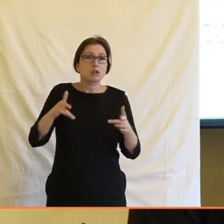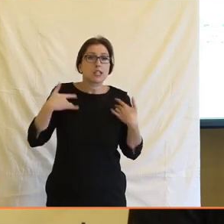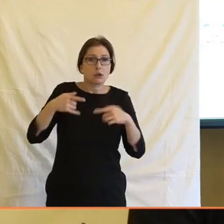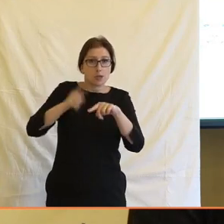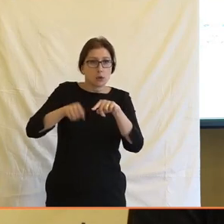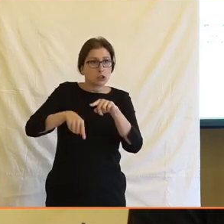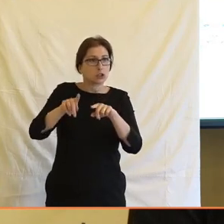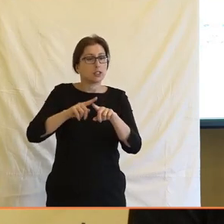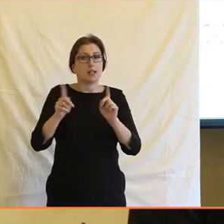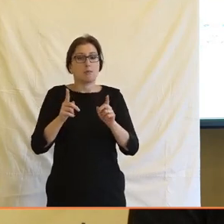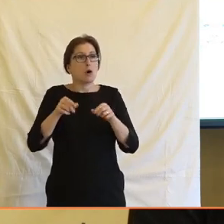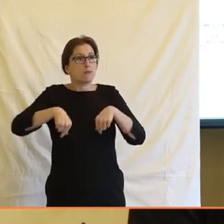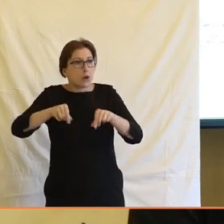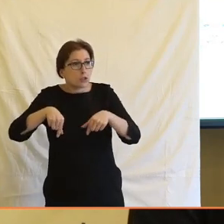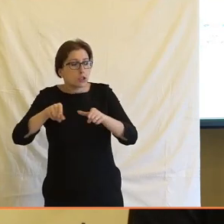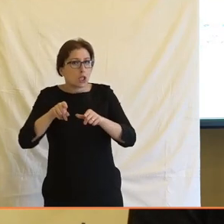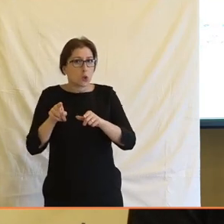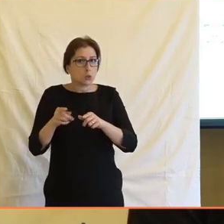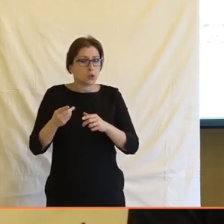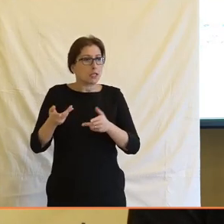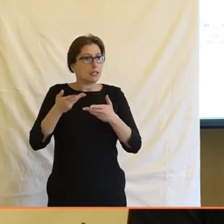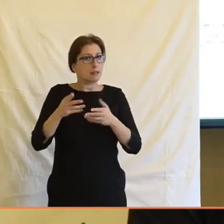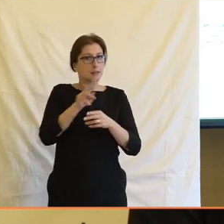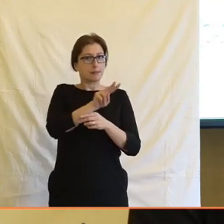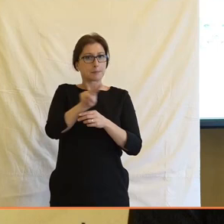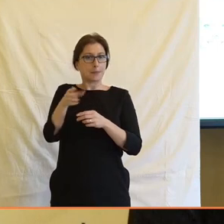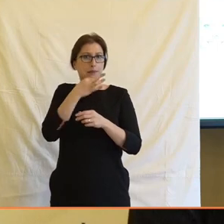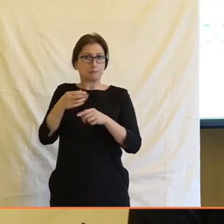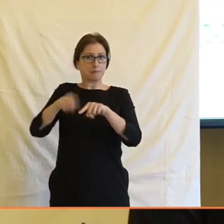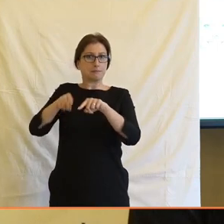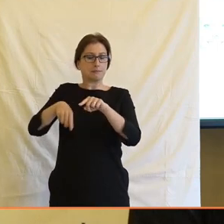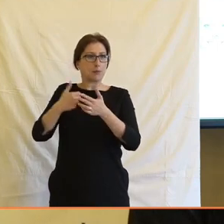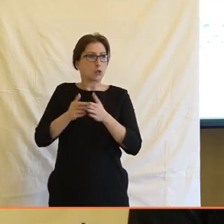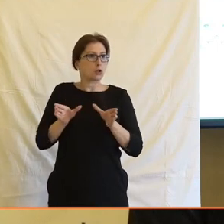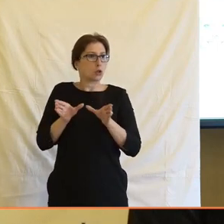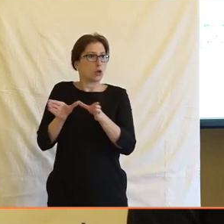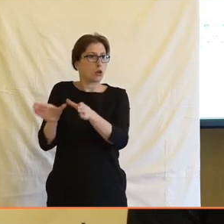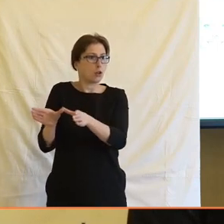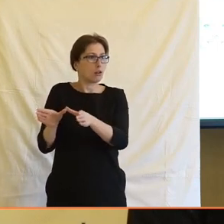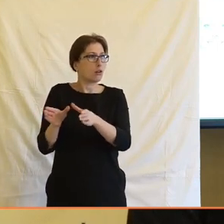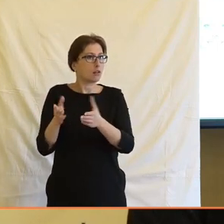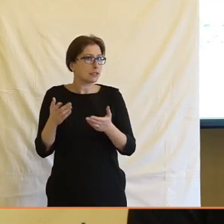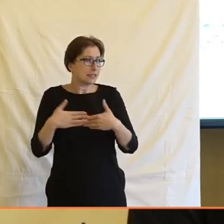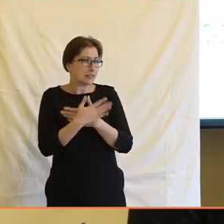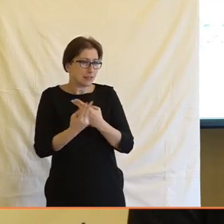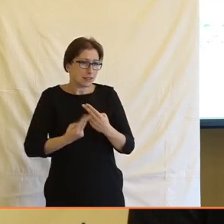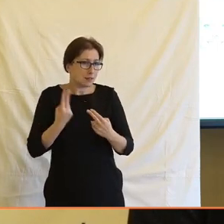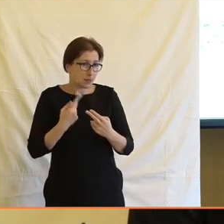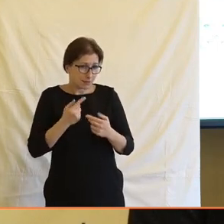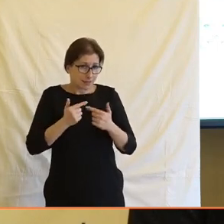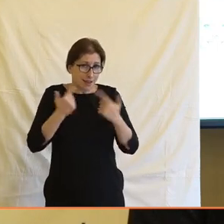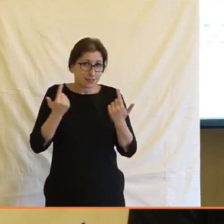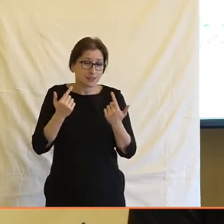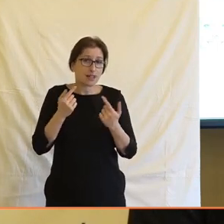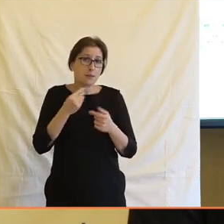postižený a někoho komit na blízku, tak mi to kazí snad estetické vnímání, nebo já nevím co, já umlouvám se za ty zkratky, ale snad jsem srozumitelný